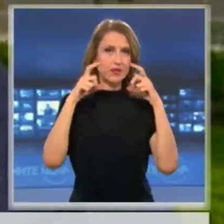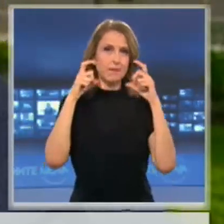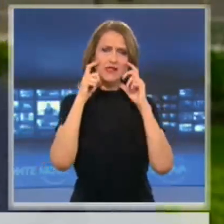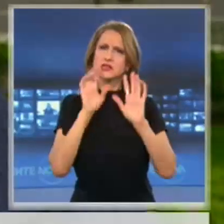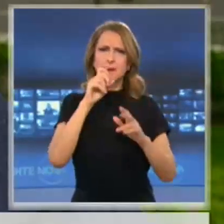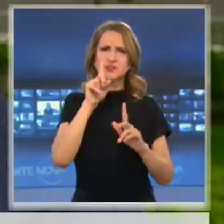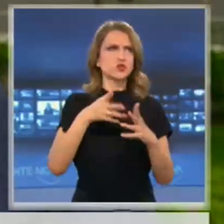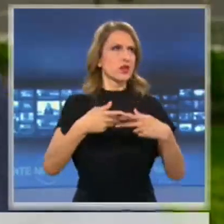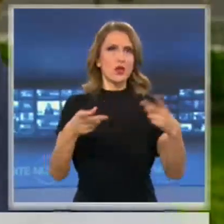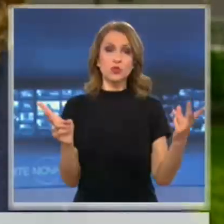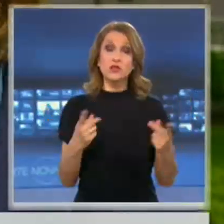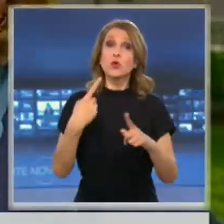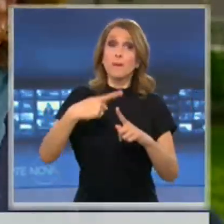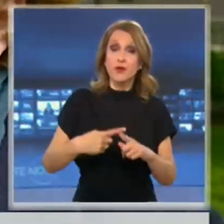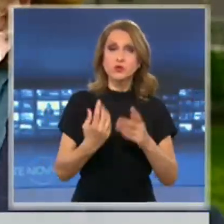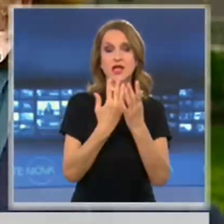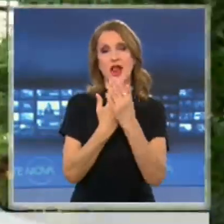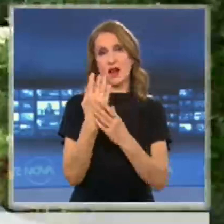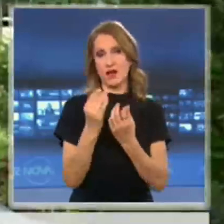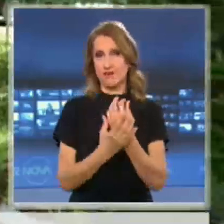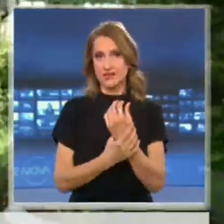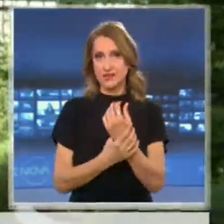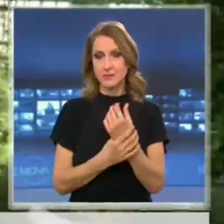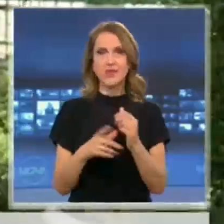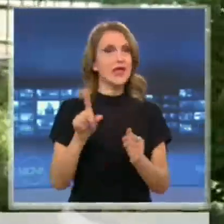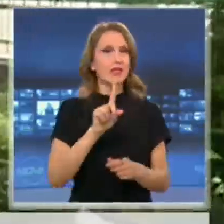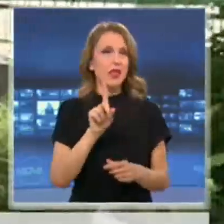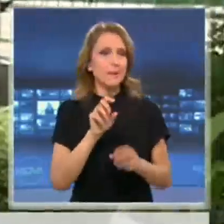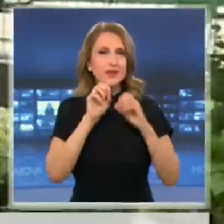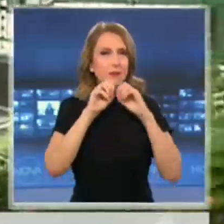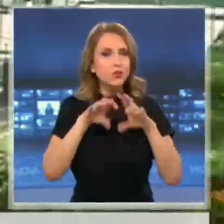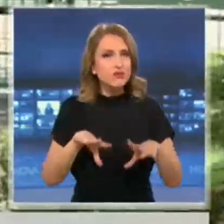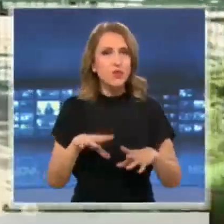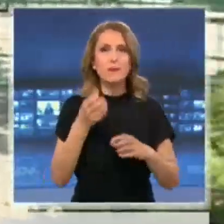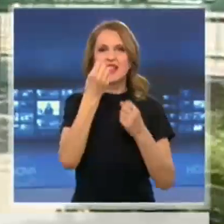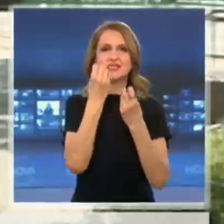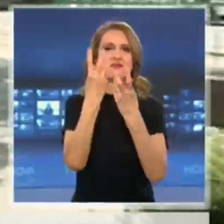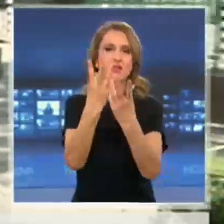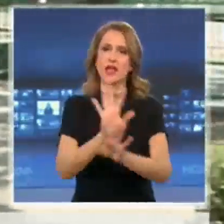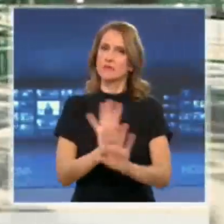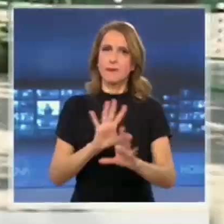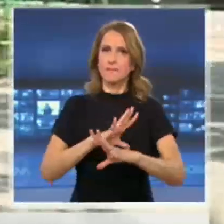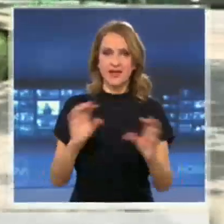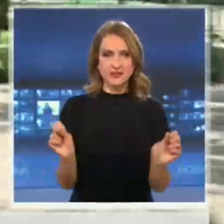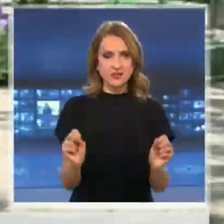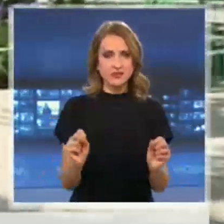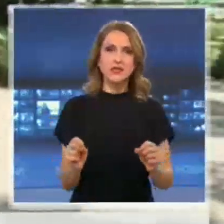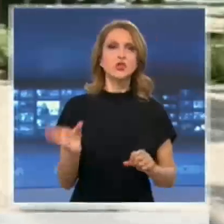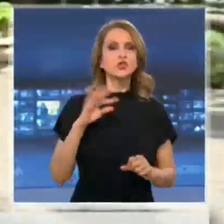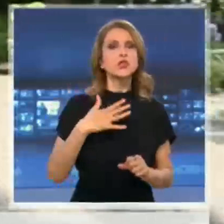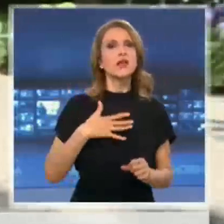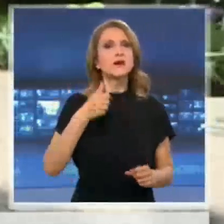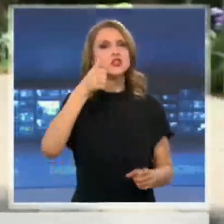открито, плюс ръкавици. Няма да бъде позволено да насят светя. Ще има жълти обозначителни сигнални